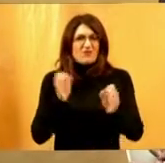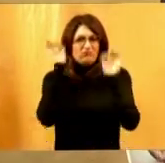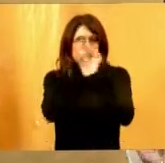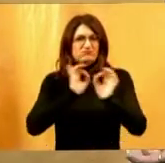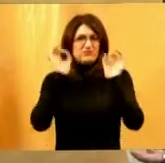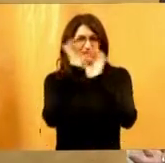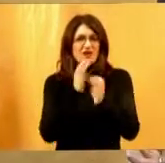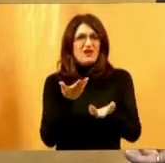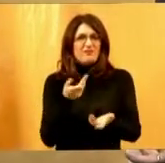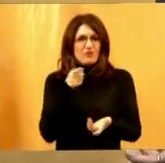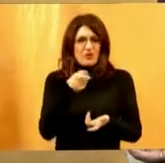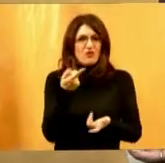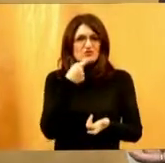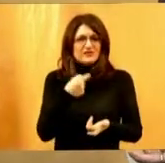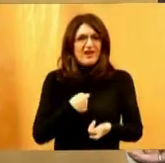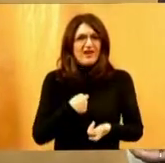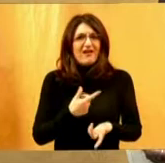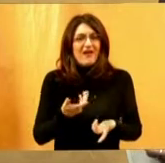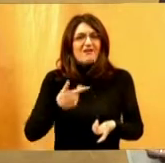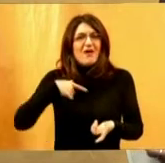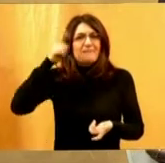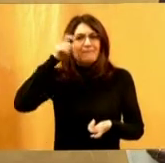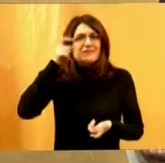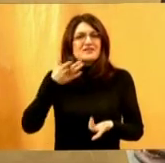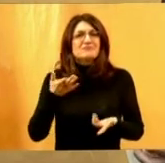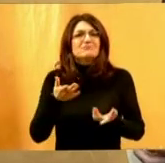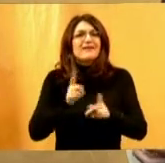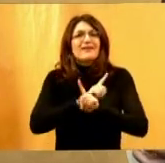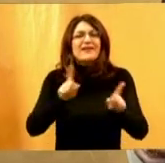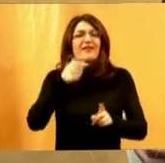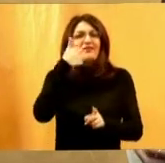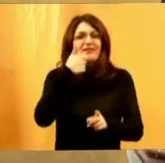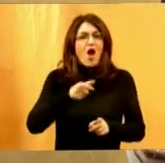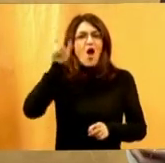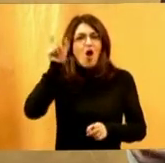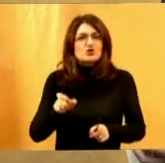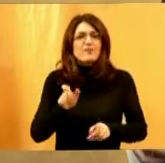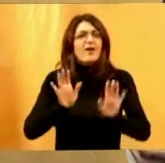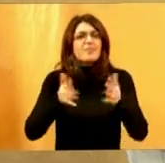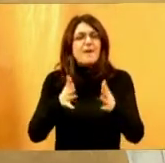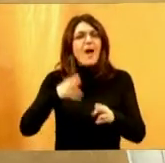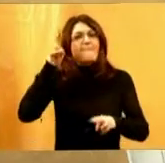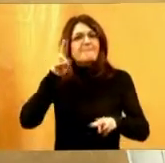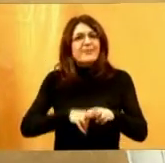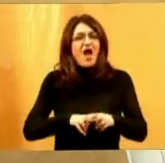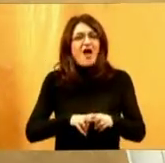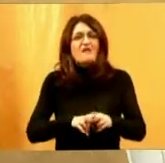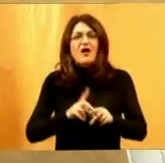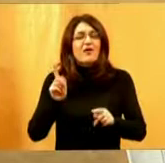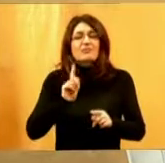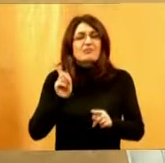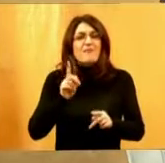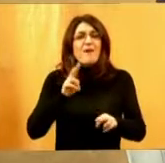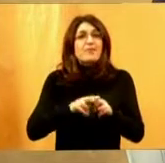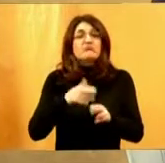s tom rečenicom zato što mislim da apsolutno nijedna osoba nema pravo čak ni da